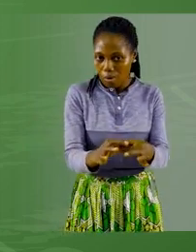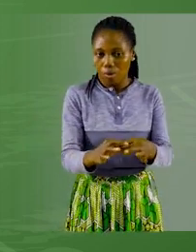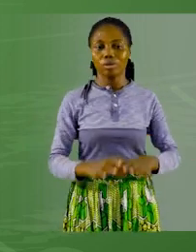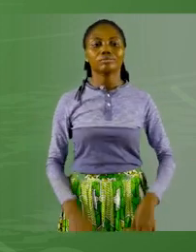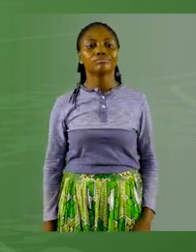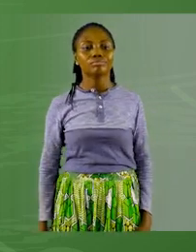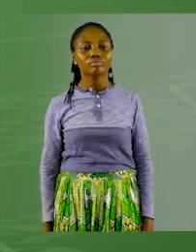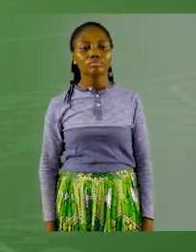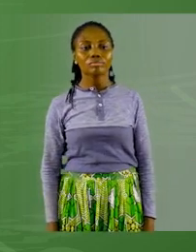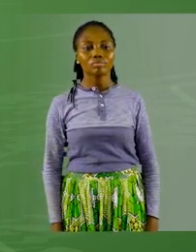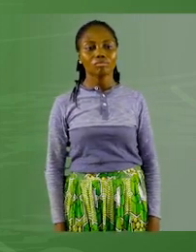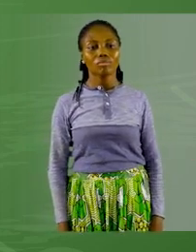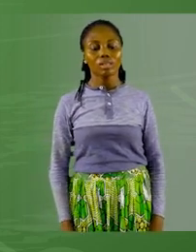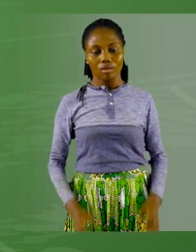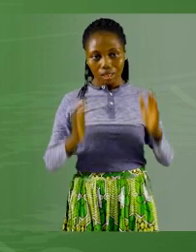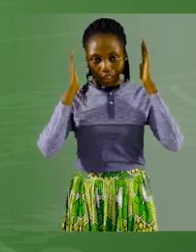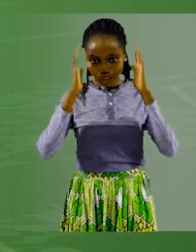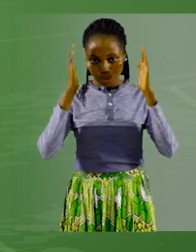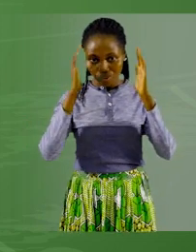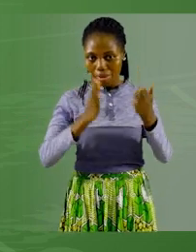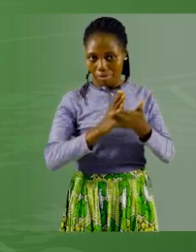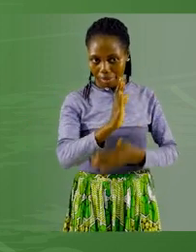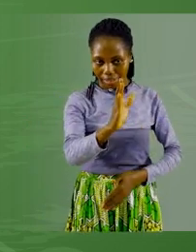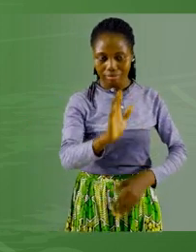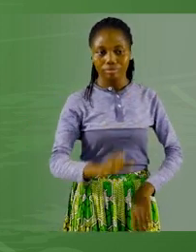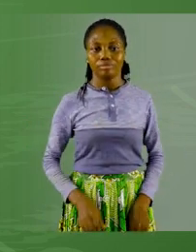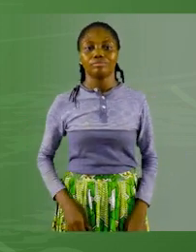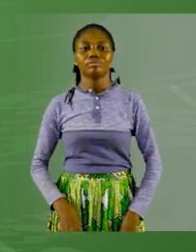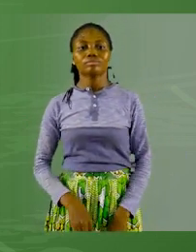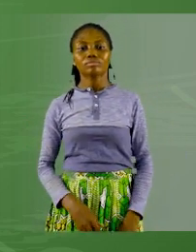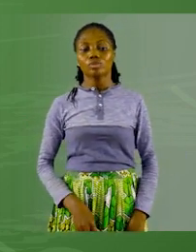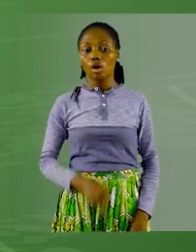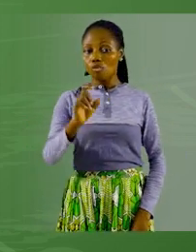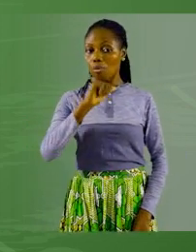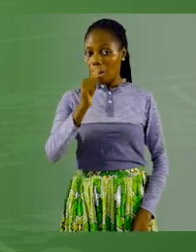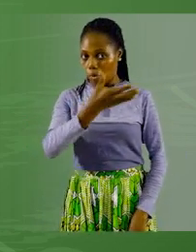Un adjectif de couleur et d'un nom. Donc là, il n'y a pas d'accord.